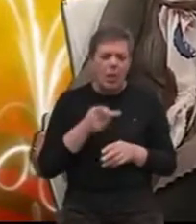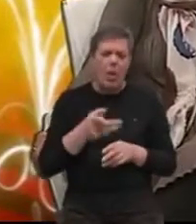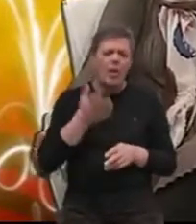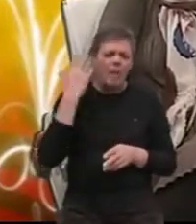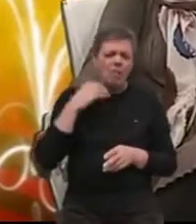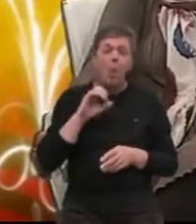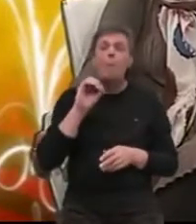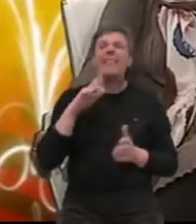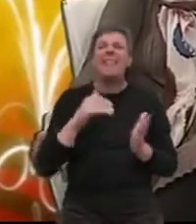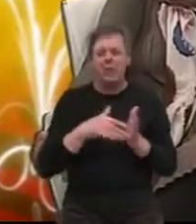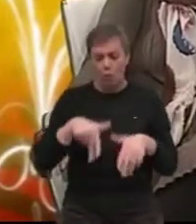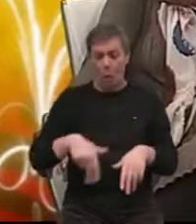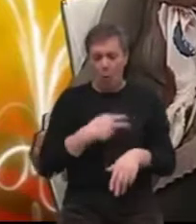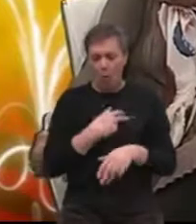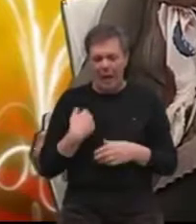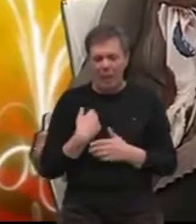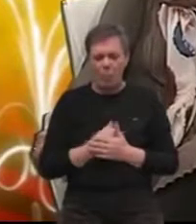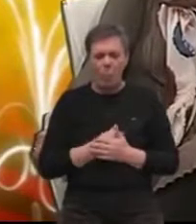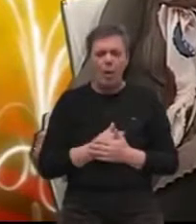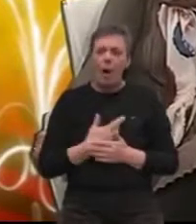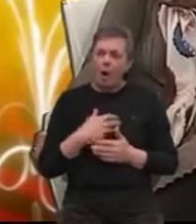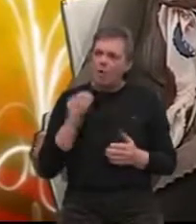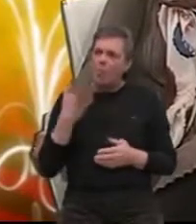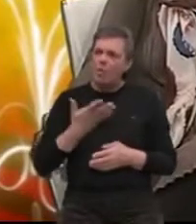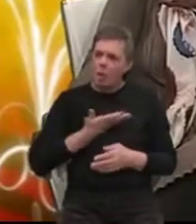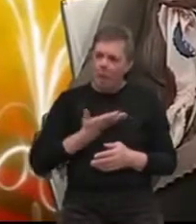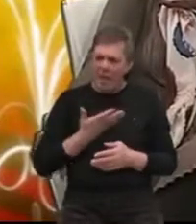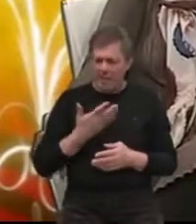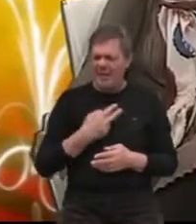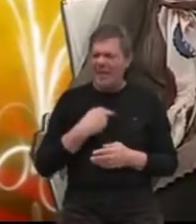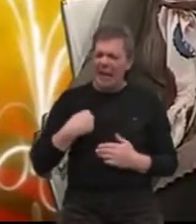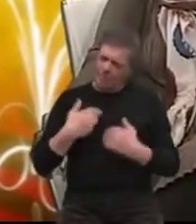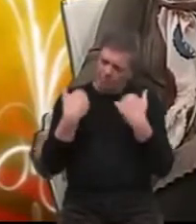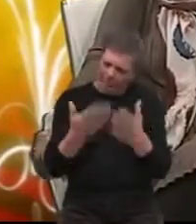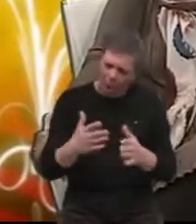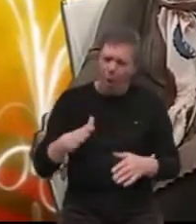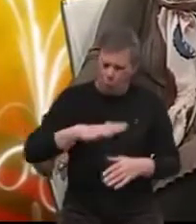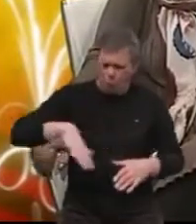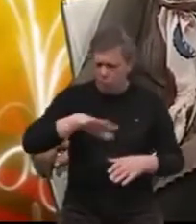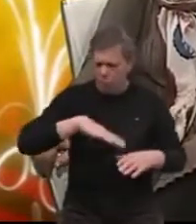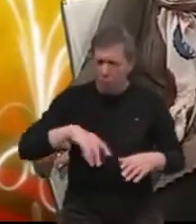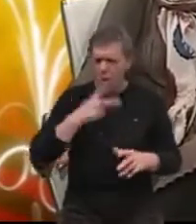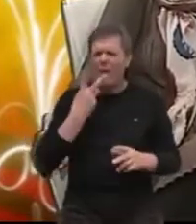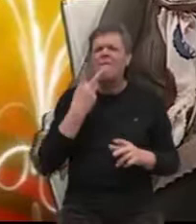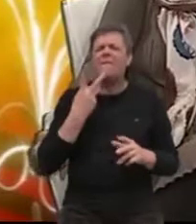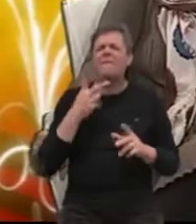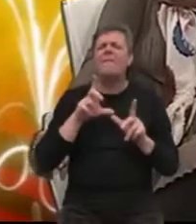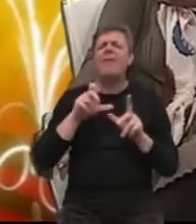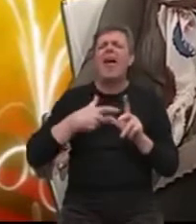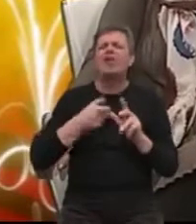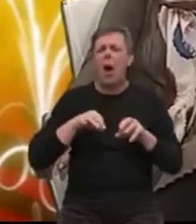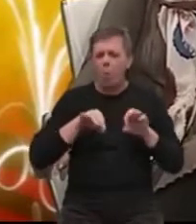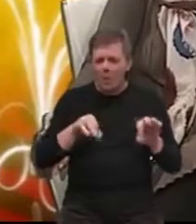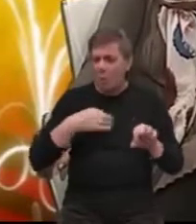bilo 15 tisuća u Zagrebu. Ali onda vrlo brzo smo dobili od grada 26. prostor u Vlaškoj kojeg smo mi uredili.